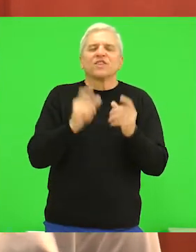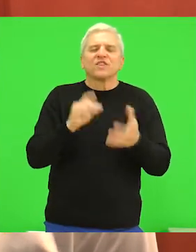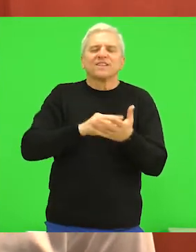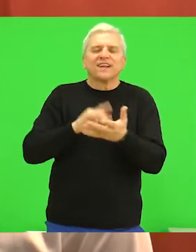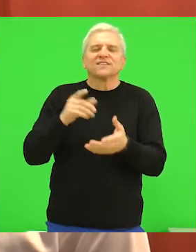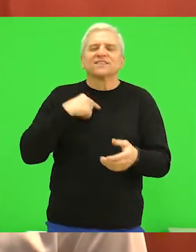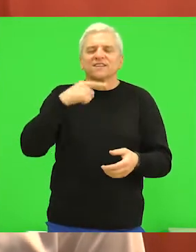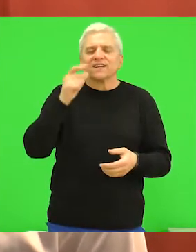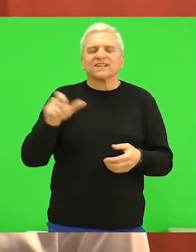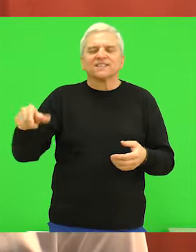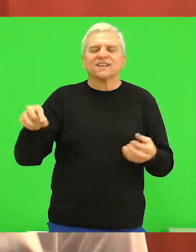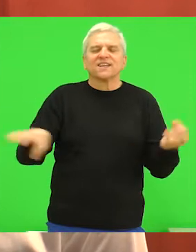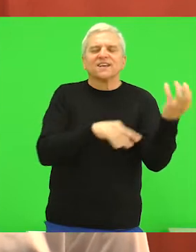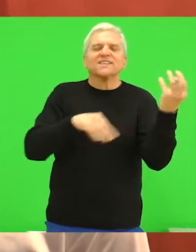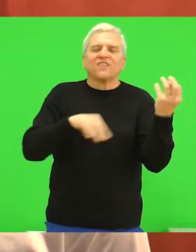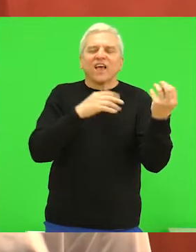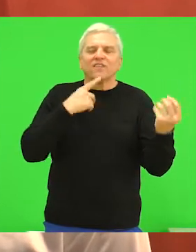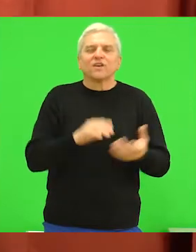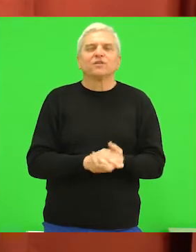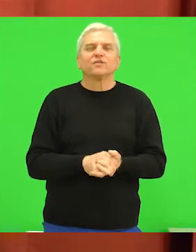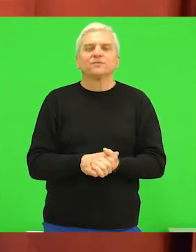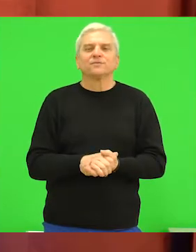Recitovao sam, svirao sam na violini.